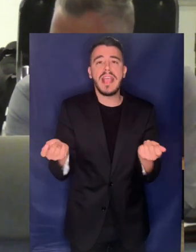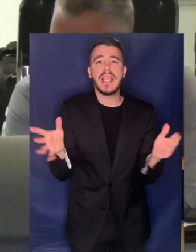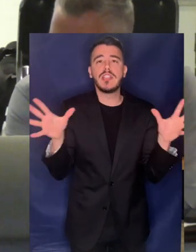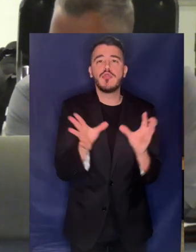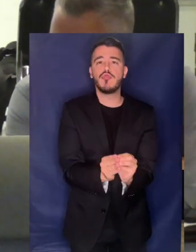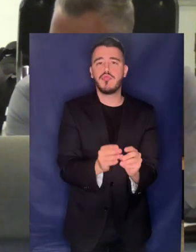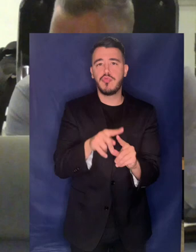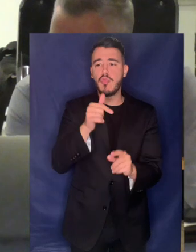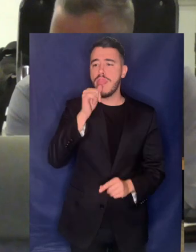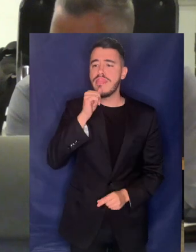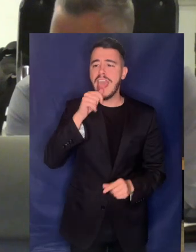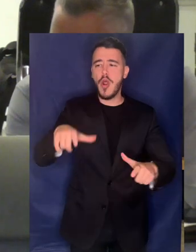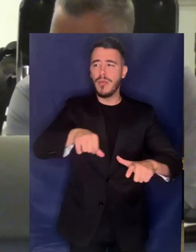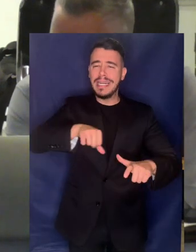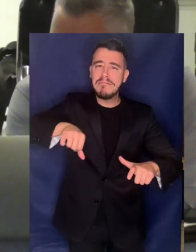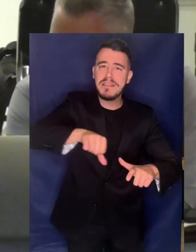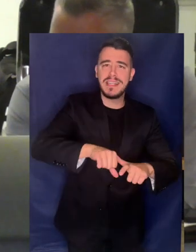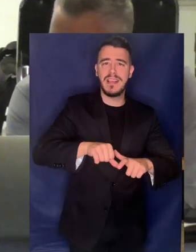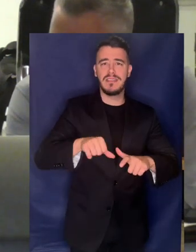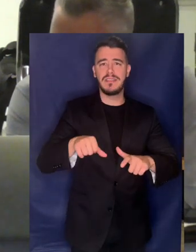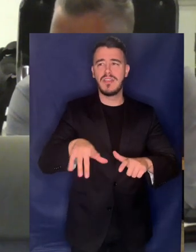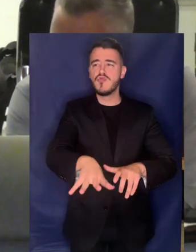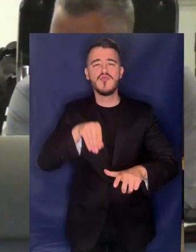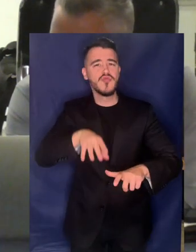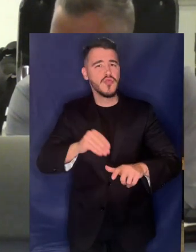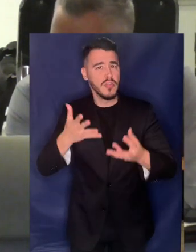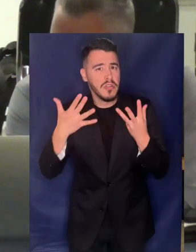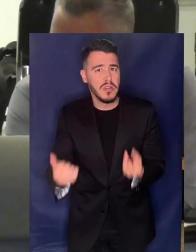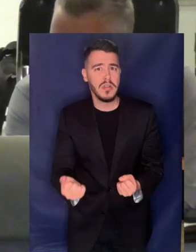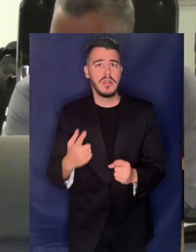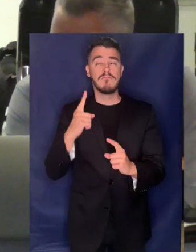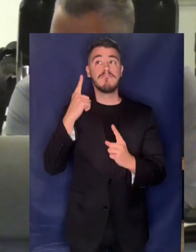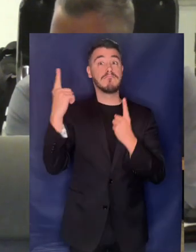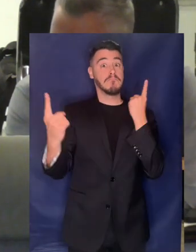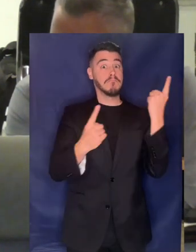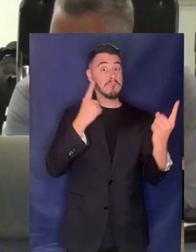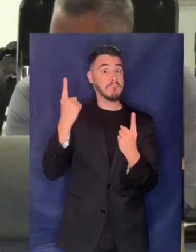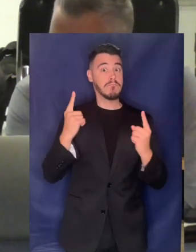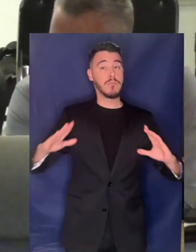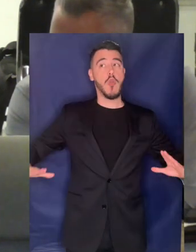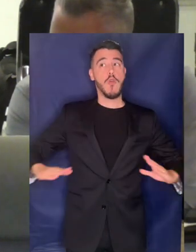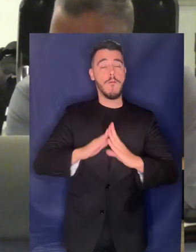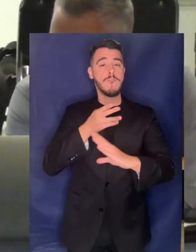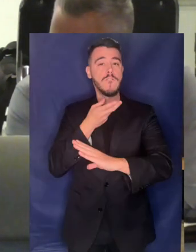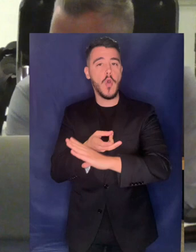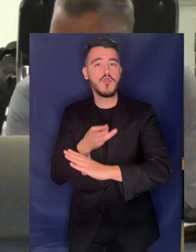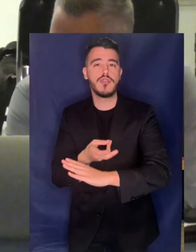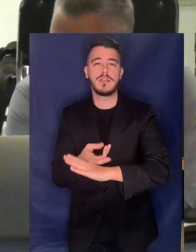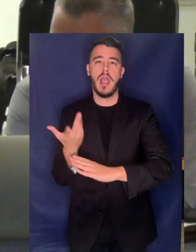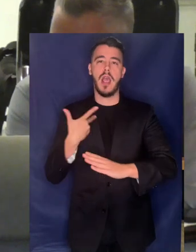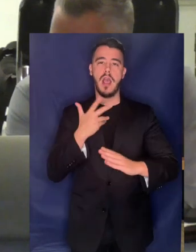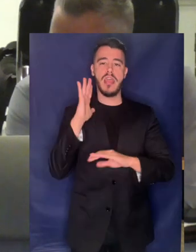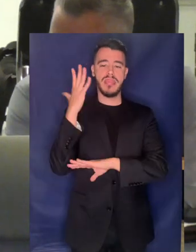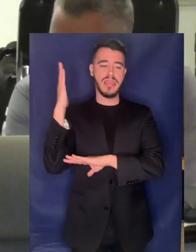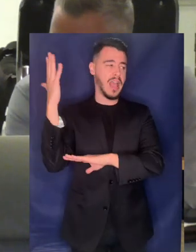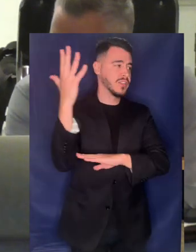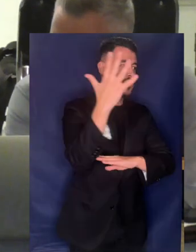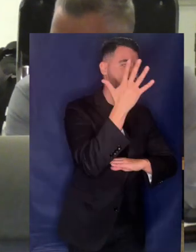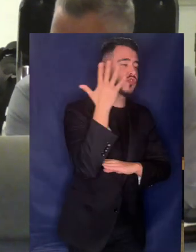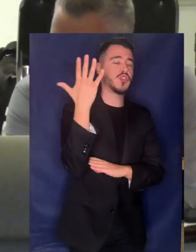Προστασία και αποκατάσταση των υδατικών οικοσυστημάτων συμπεριλαμβανομένων των βουνών, των δασών, των υδροβιότοπων κλπ